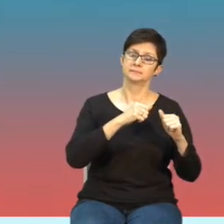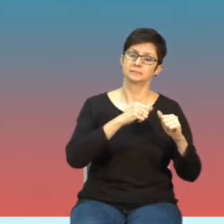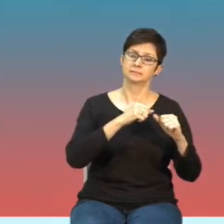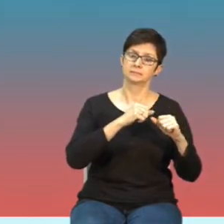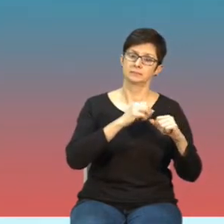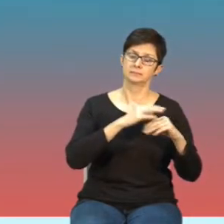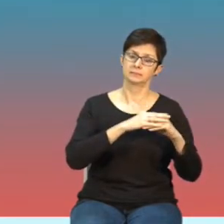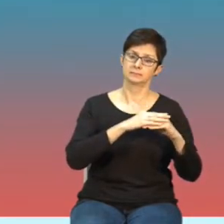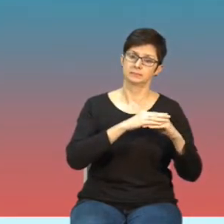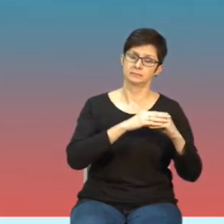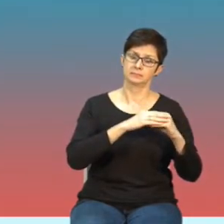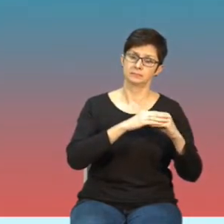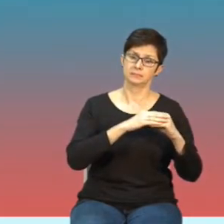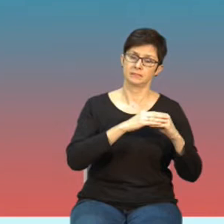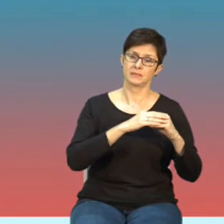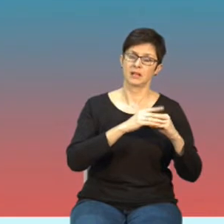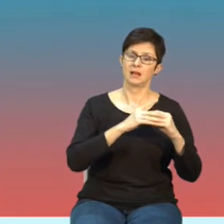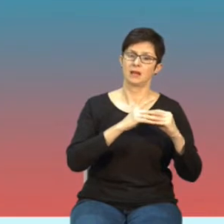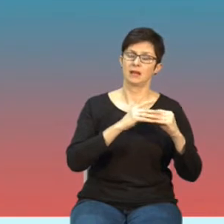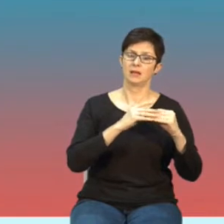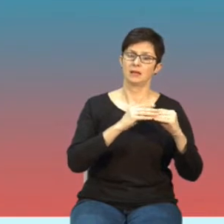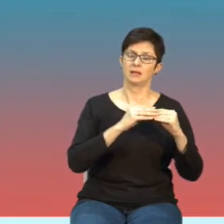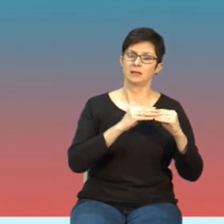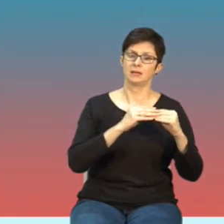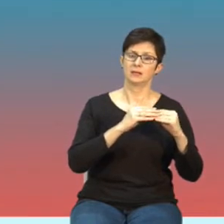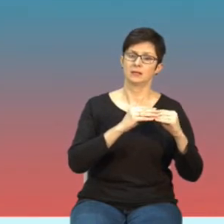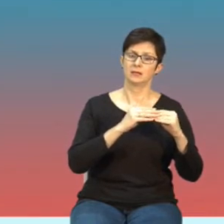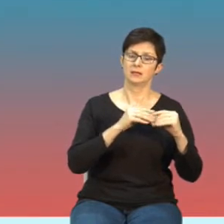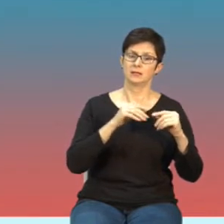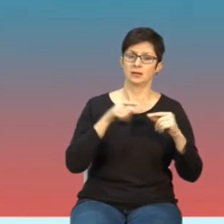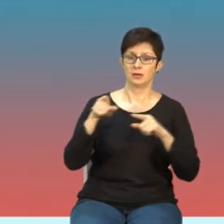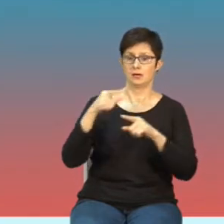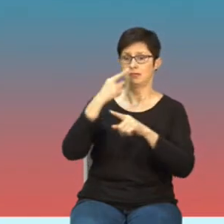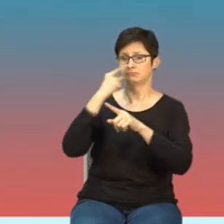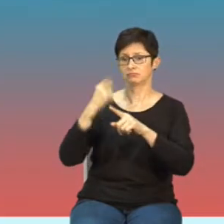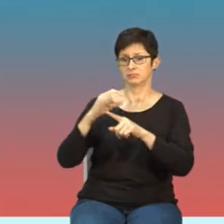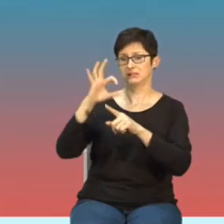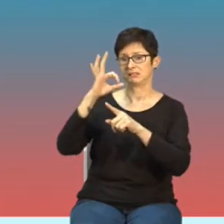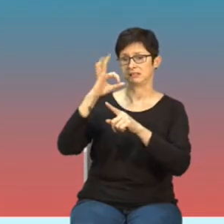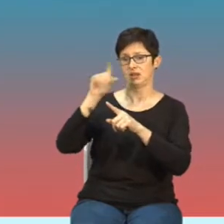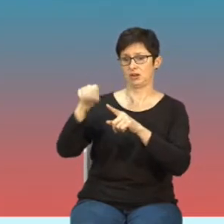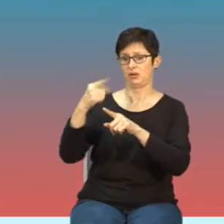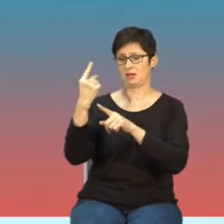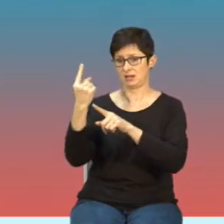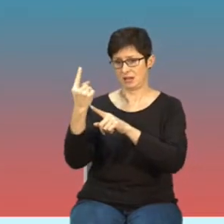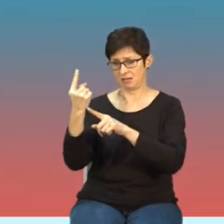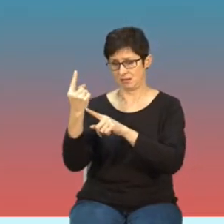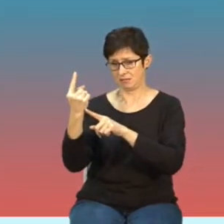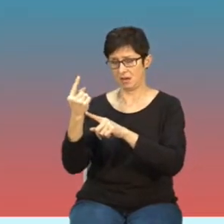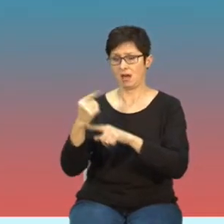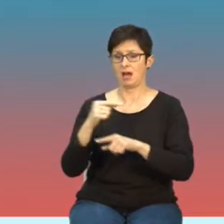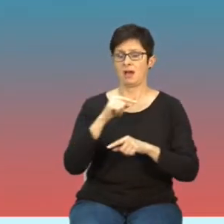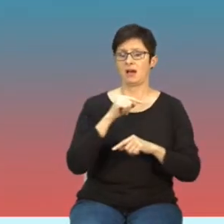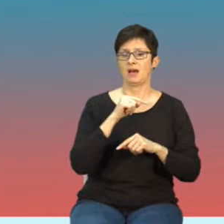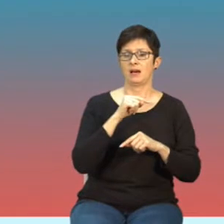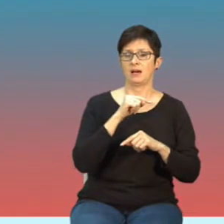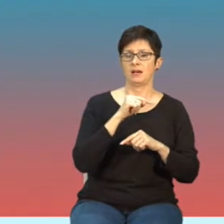która ogranicza przebywanie w polach, przyjęto 0,1 Wt na metr kwadrat za przepisami radzieckimi.